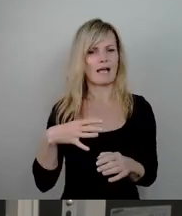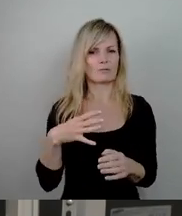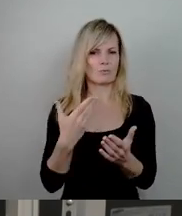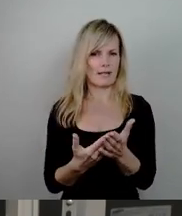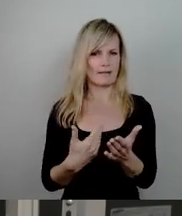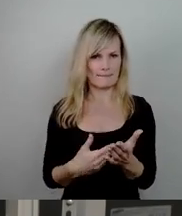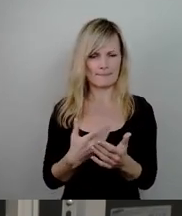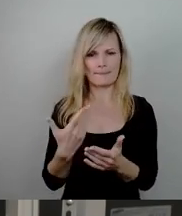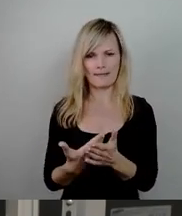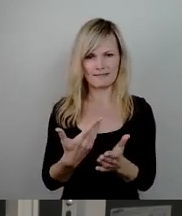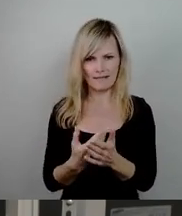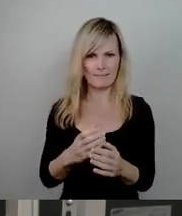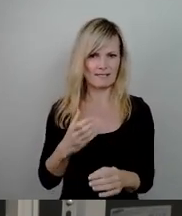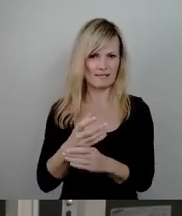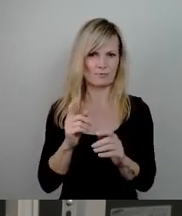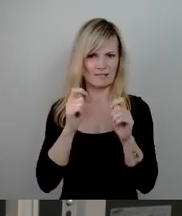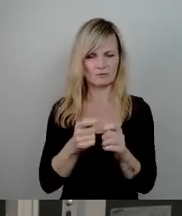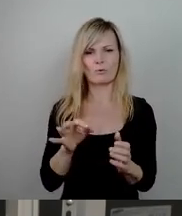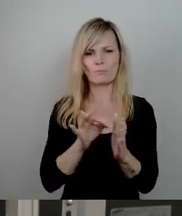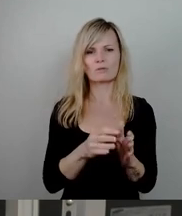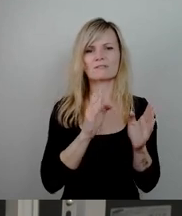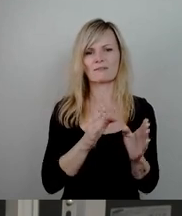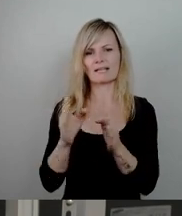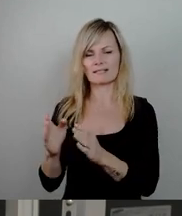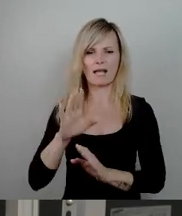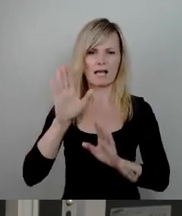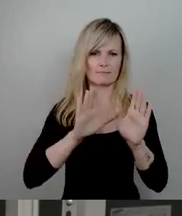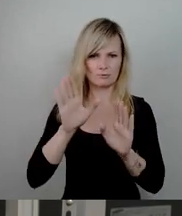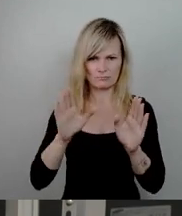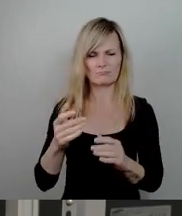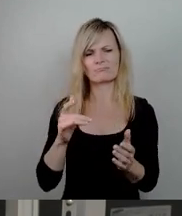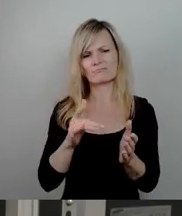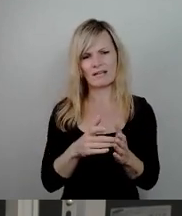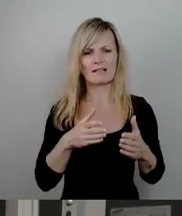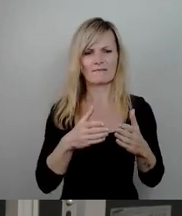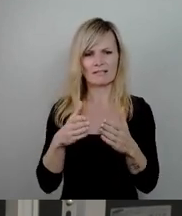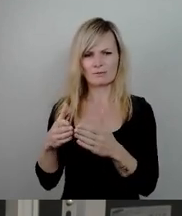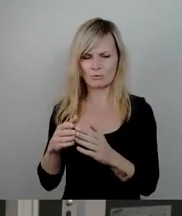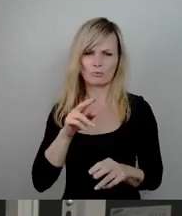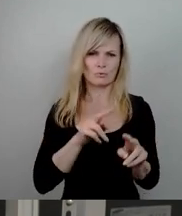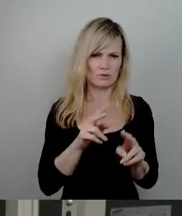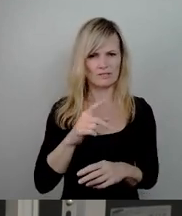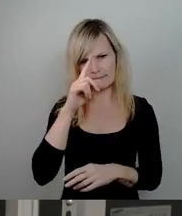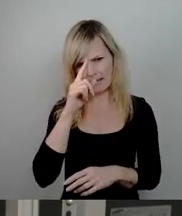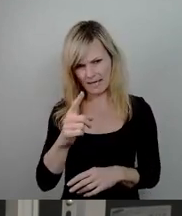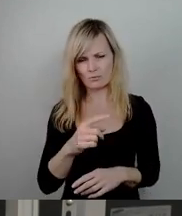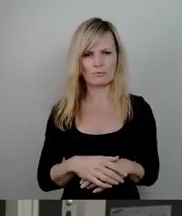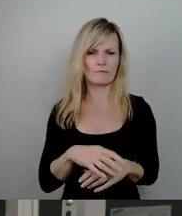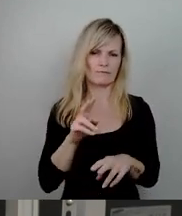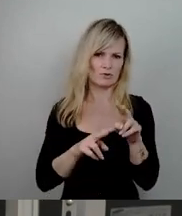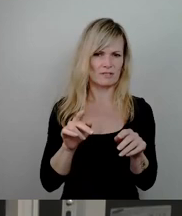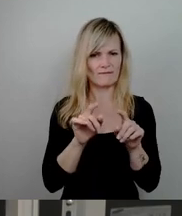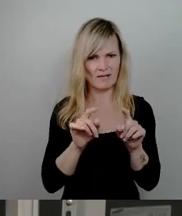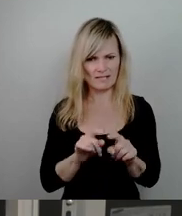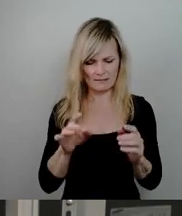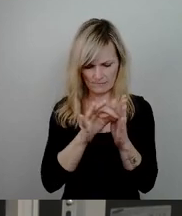punktweise abstimmen, weil es doch auch sehr unterschiedliche Positionen von Fraktionen zu den einzelnen Punkten gab. Es sind auch verschiedene fachliche Punkte, das